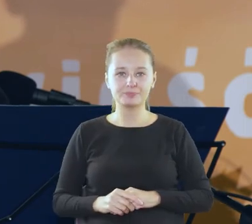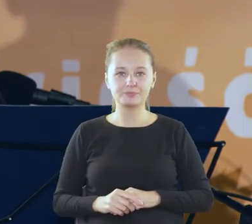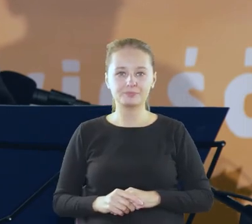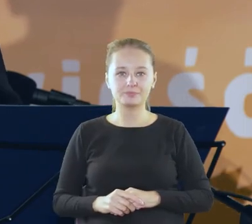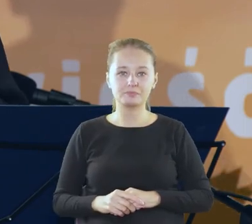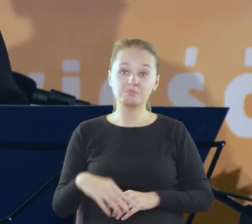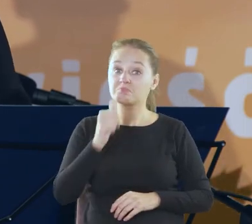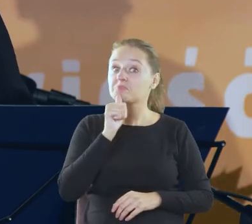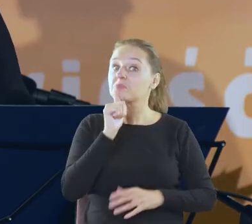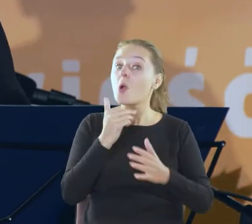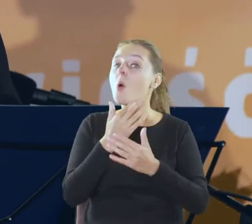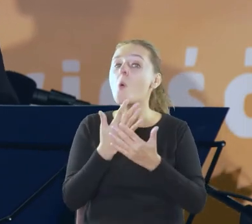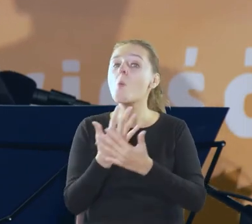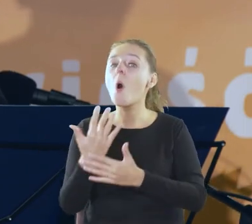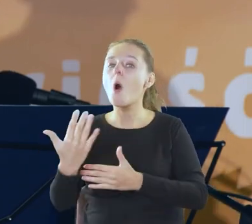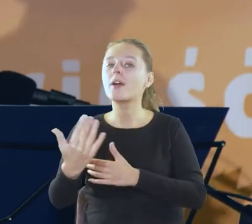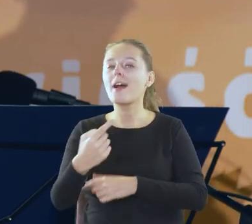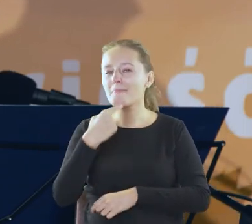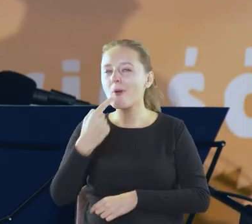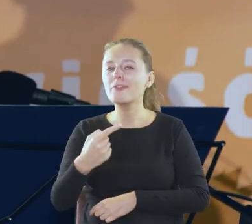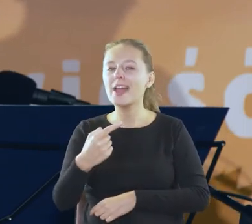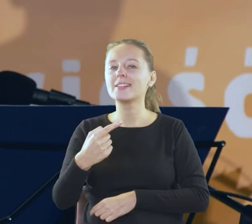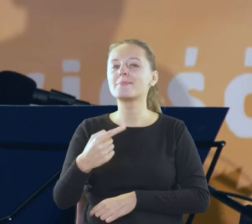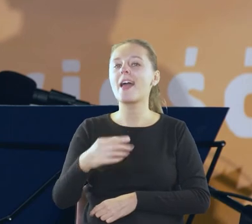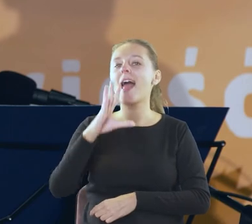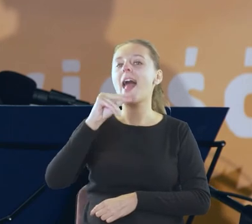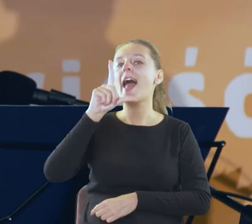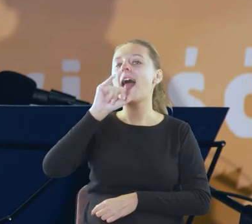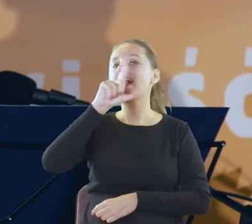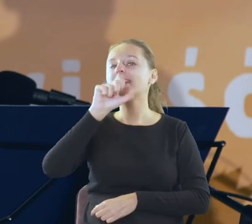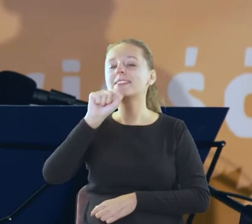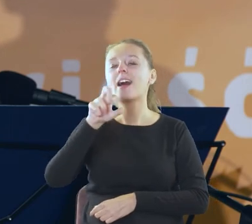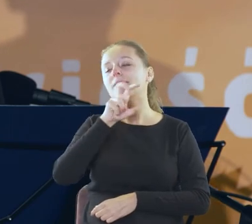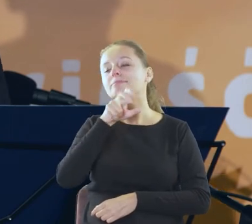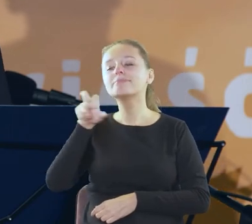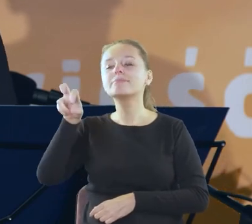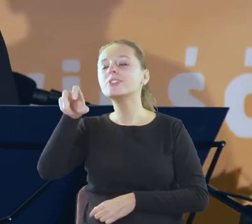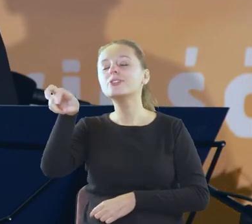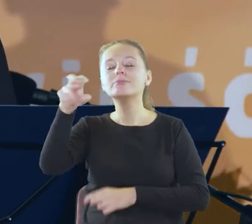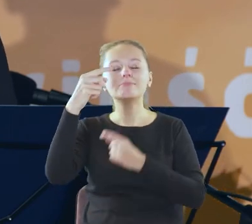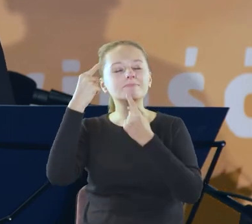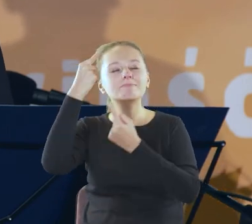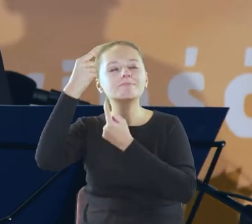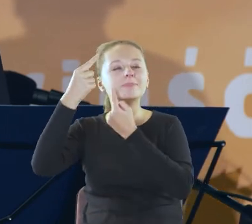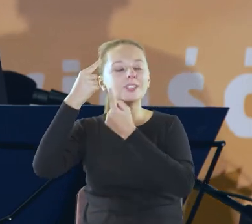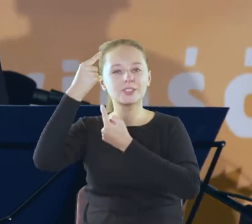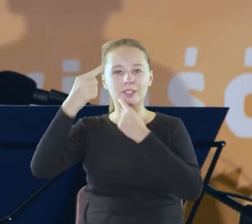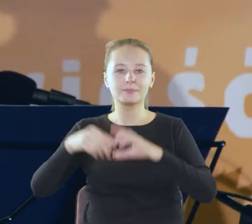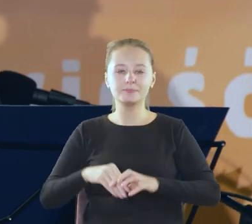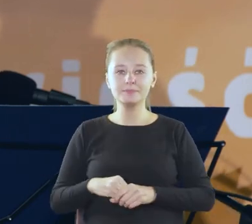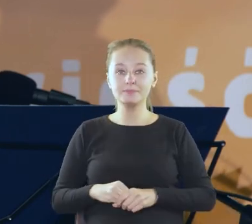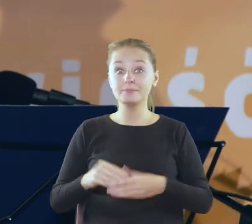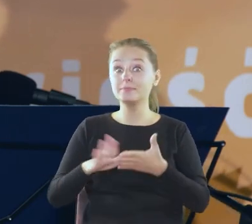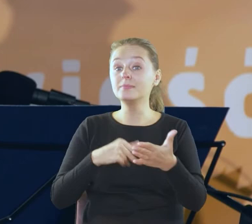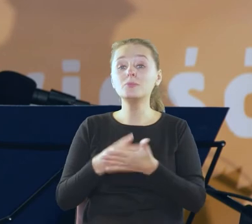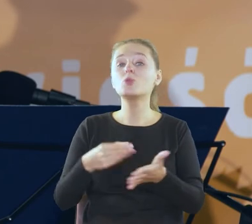powiedzmy po raz kolejny to proste zdanie Eliza idzie idzie i myśli na przykład o